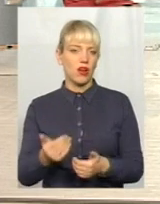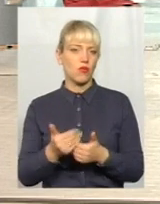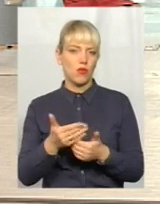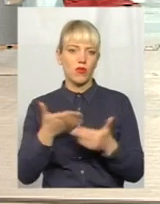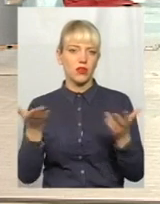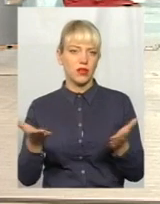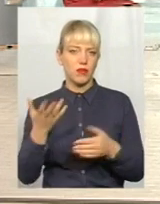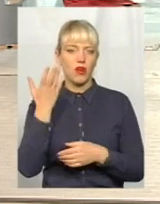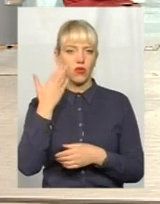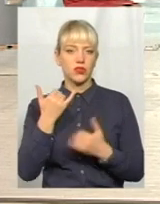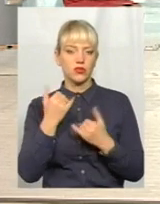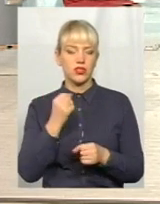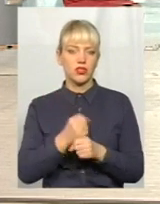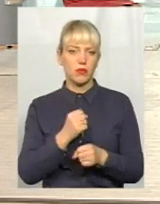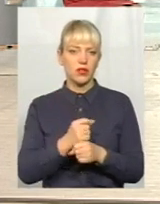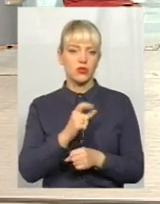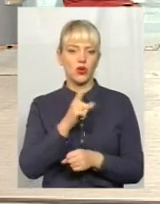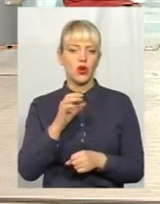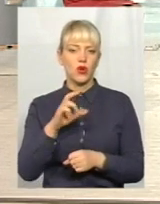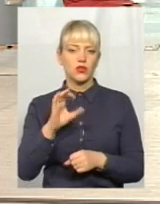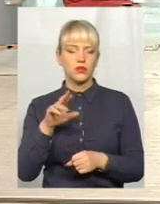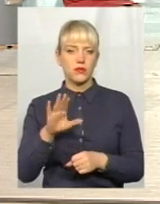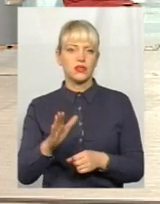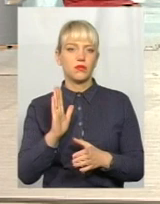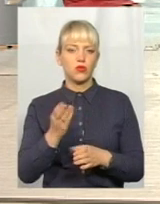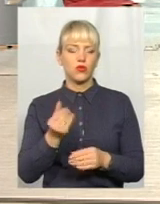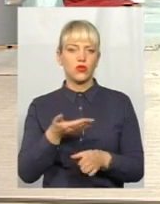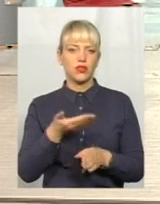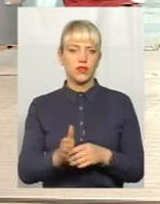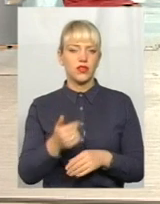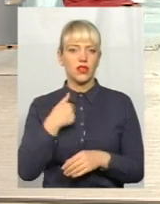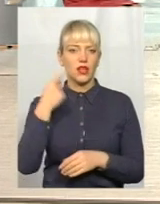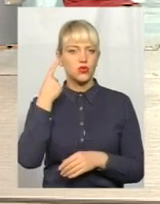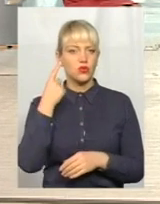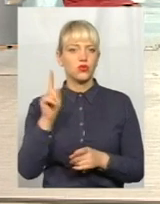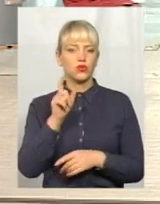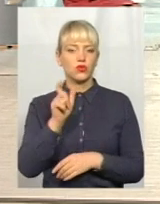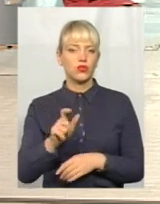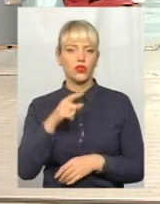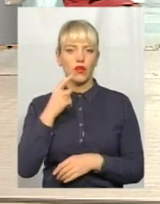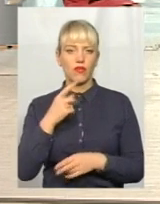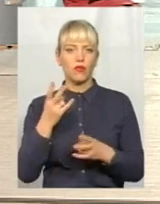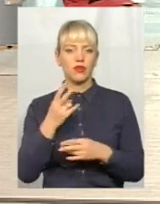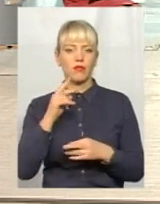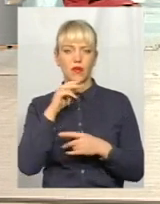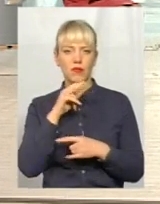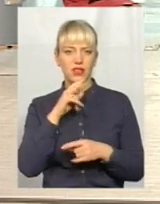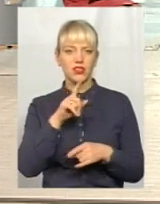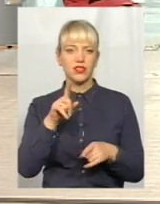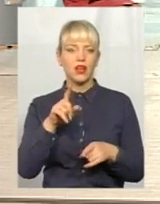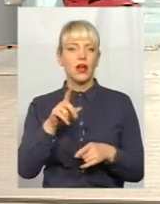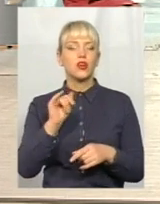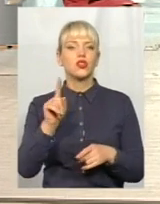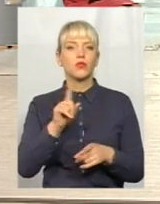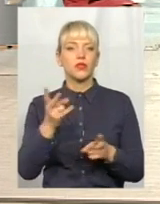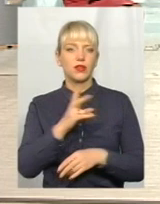запрацює кошти, будуть виділені кошти. От я чую, там людина говорить, що потрібні медичні сестри. Непотрібні